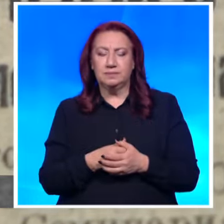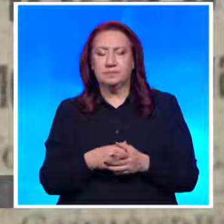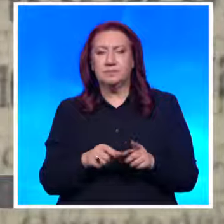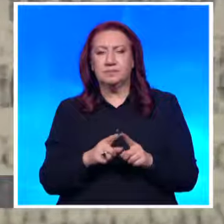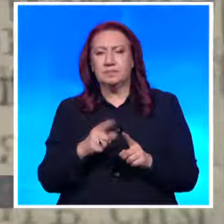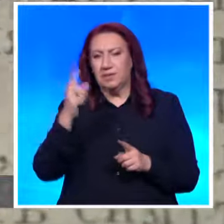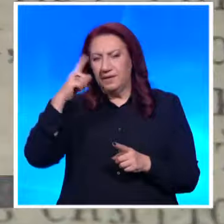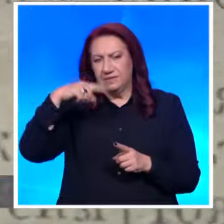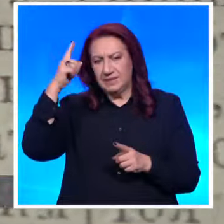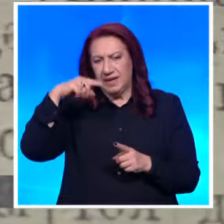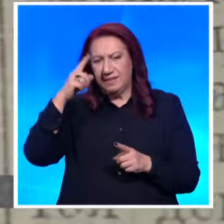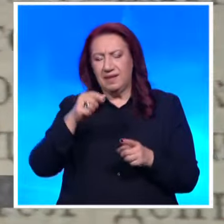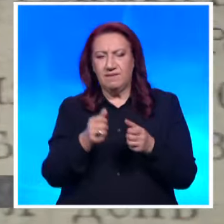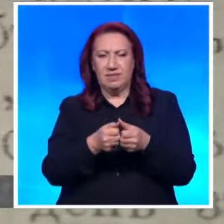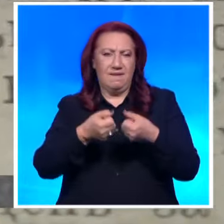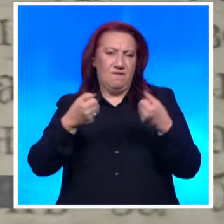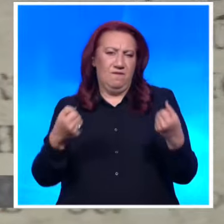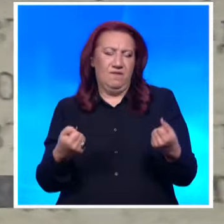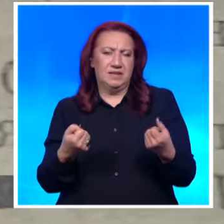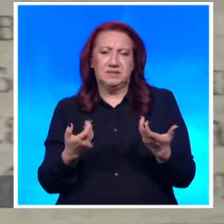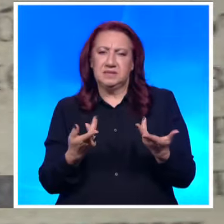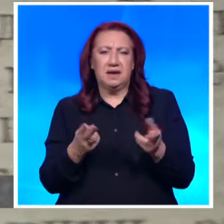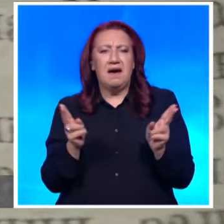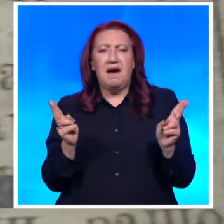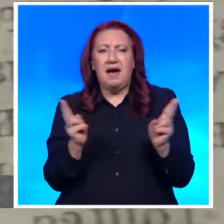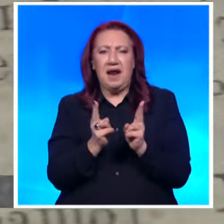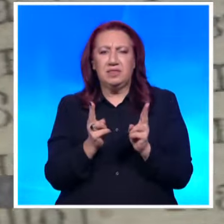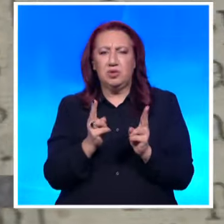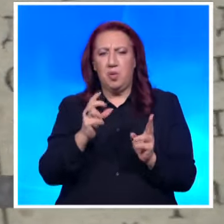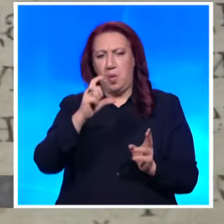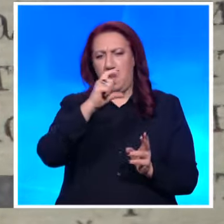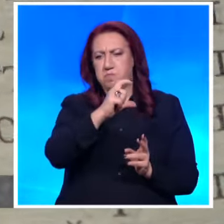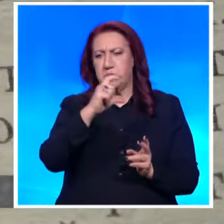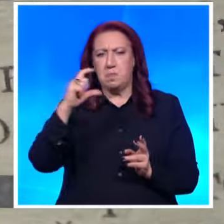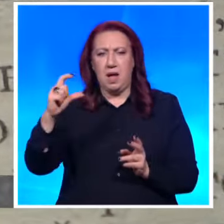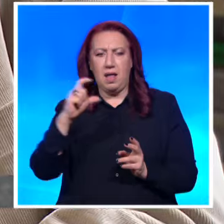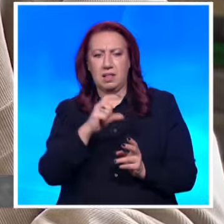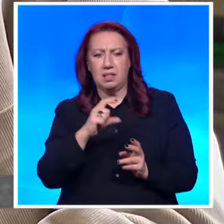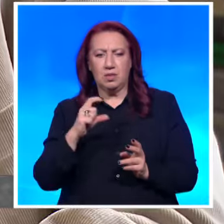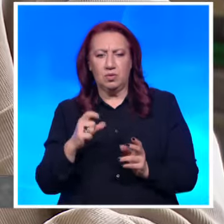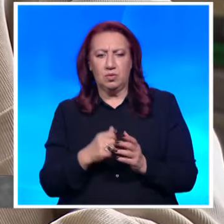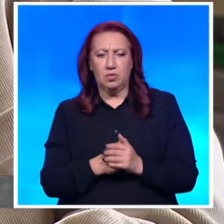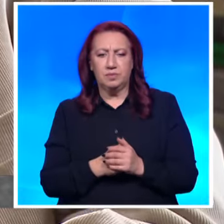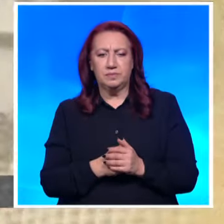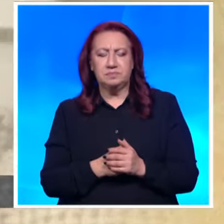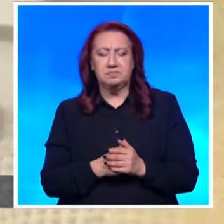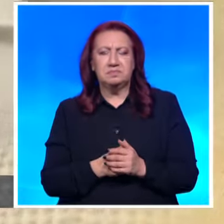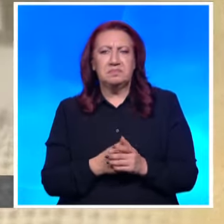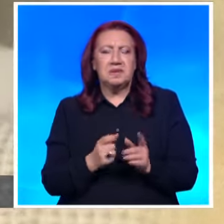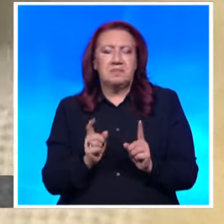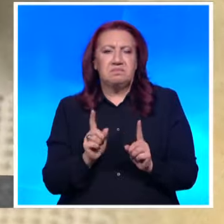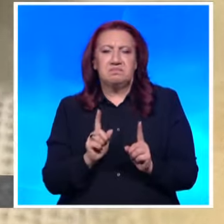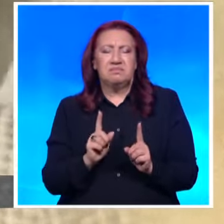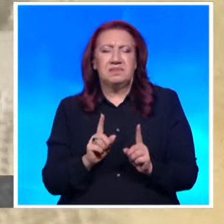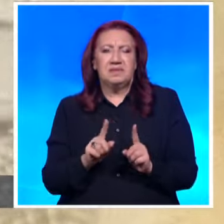дневния печатът в това време са били такива кратки, не знам дали репортажи могат да се наречат. За